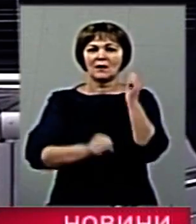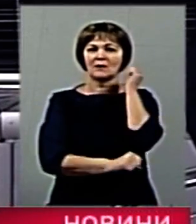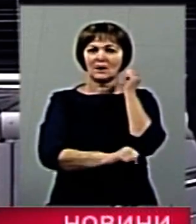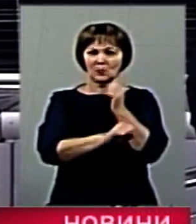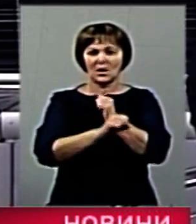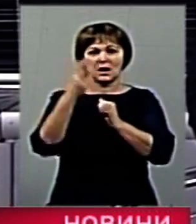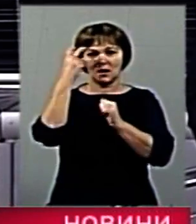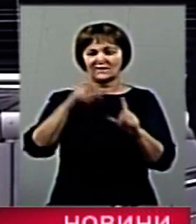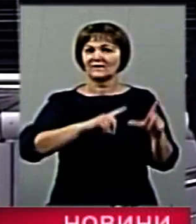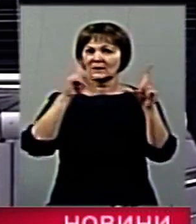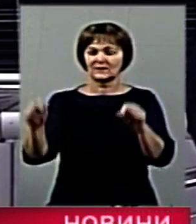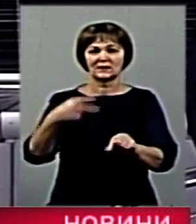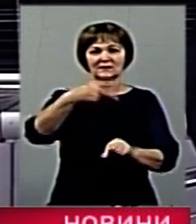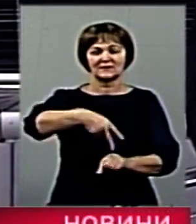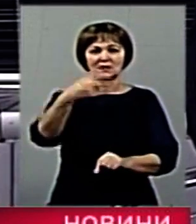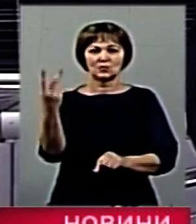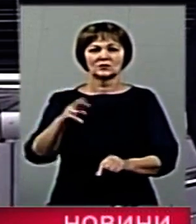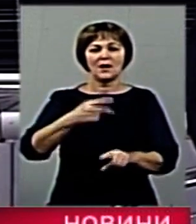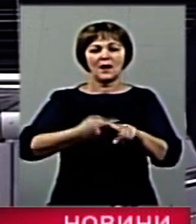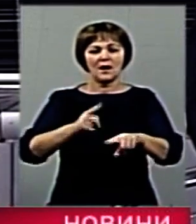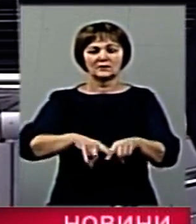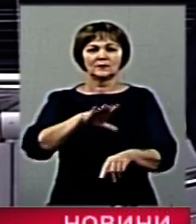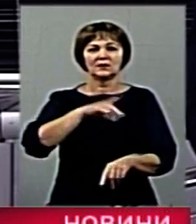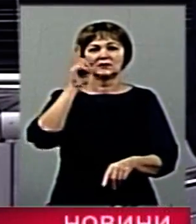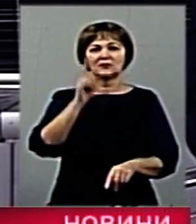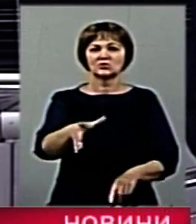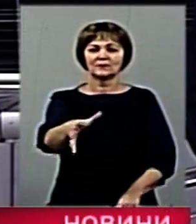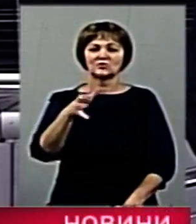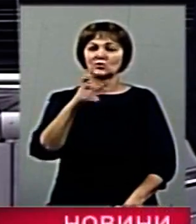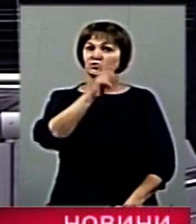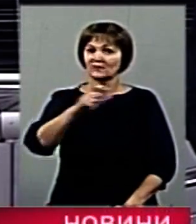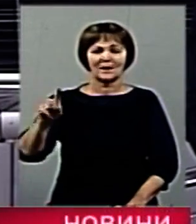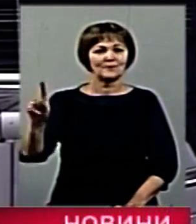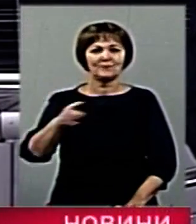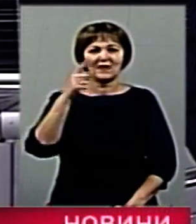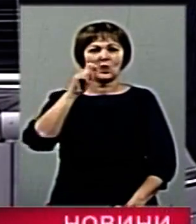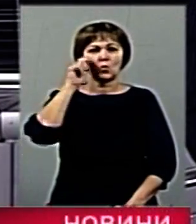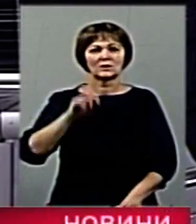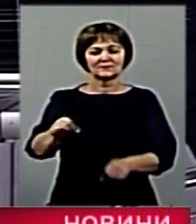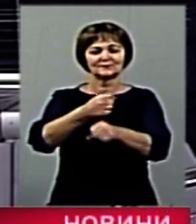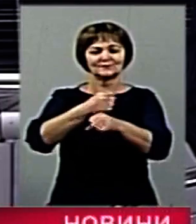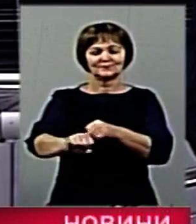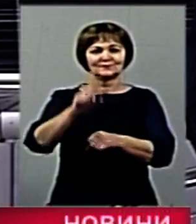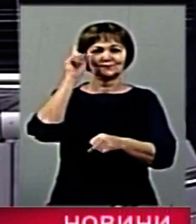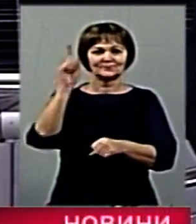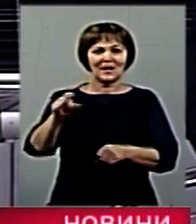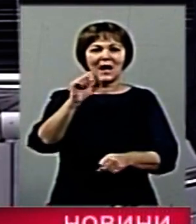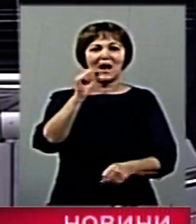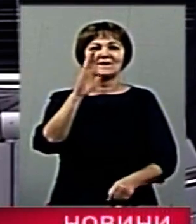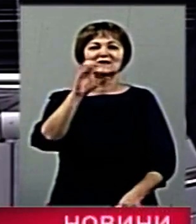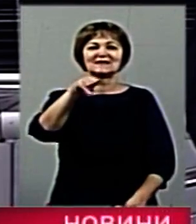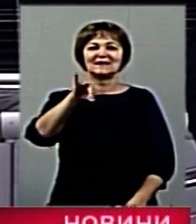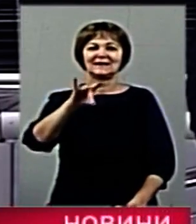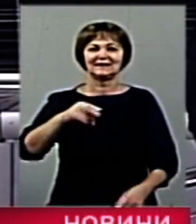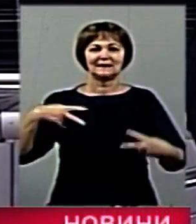Києва перші робітники виїхали 22 січня. Це було 1500 осіб. Перші українці опинилися на примусових роботах в Австрії влітку